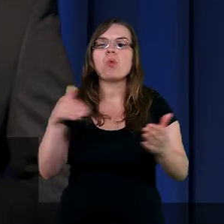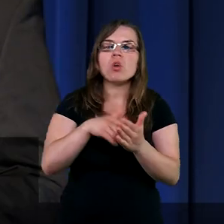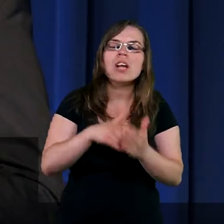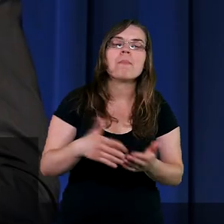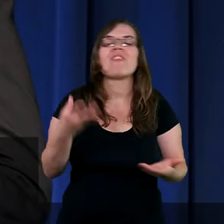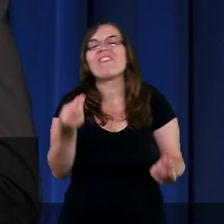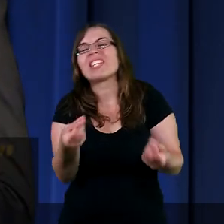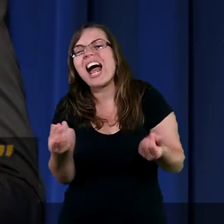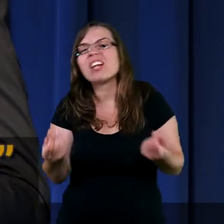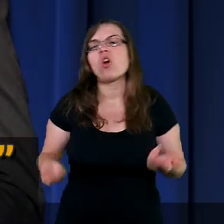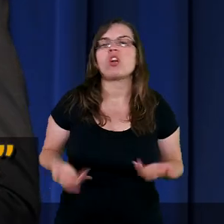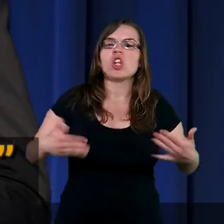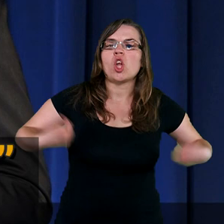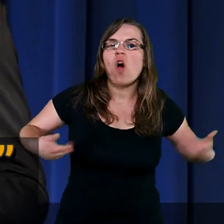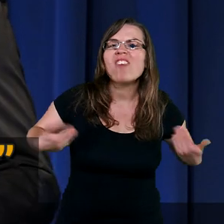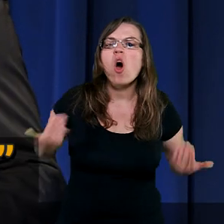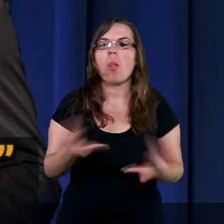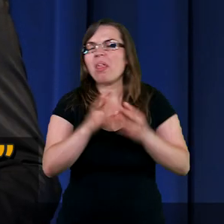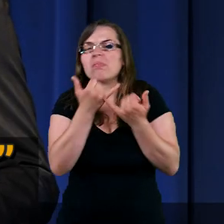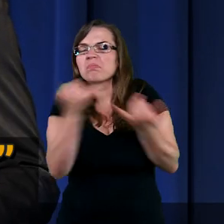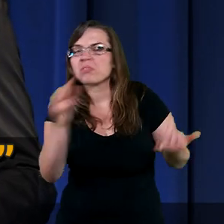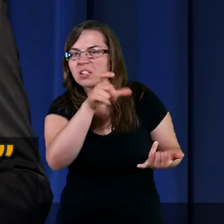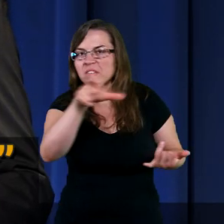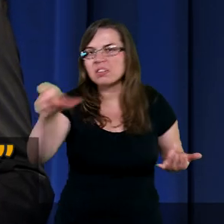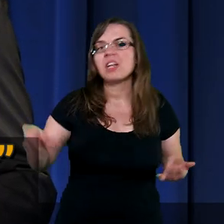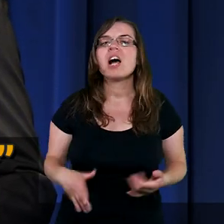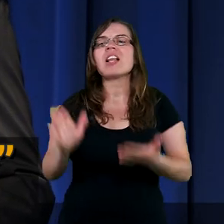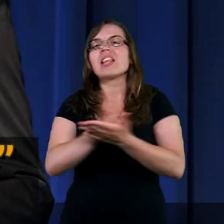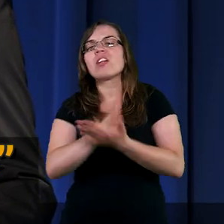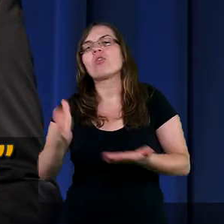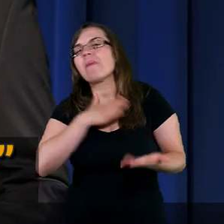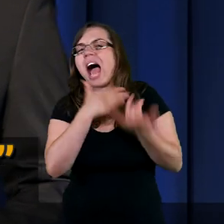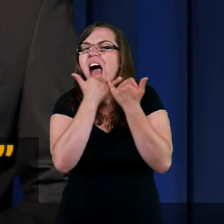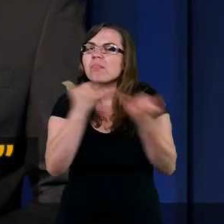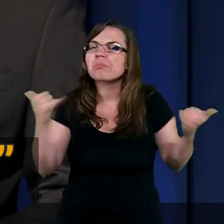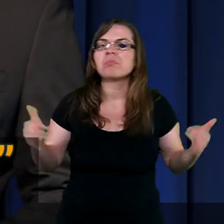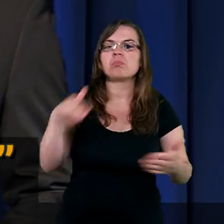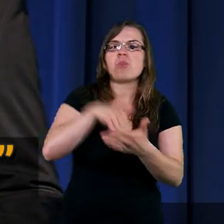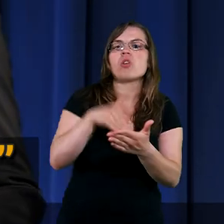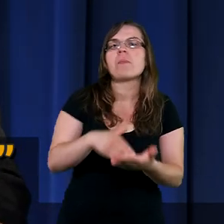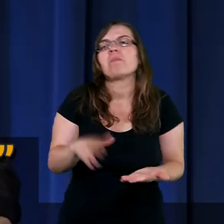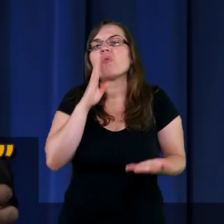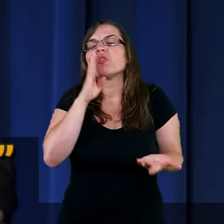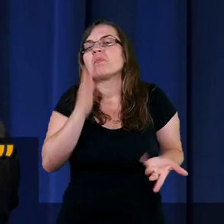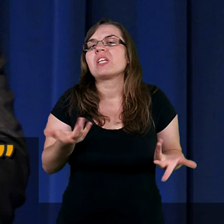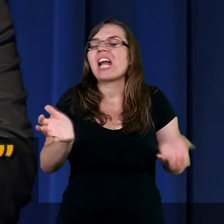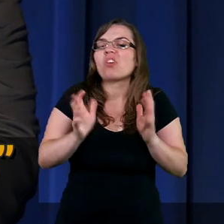potrzeby finansowe, niektórzy zdrowotne, a niektórzy mają inne potrzeby, takie dużo prostsze jak